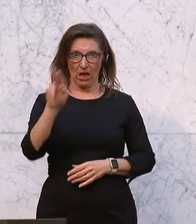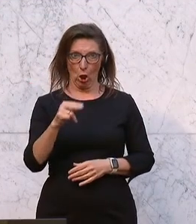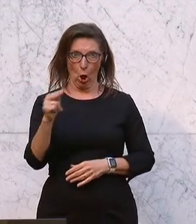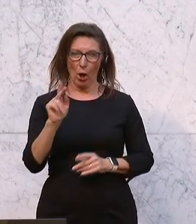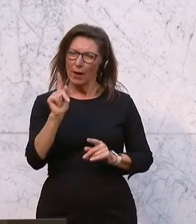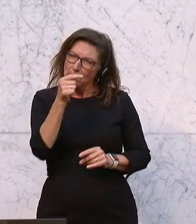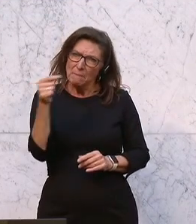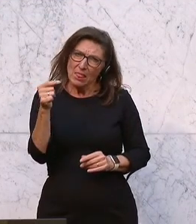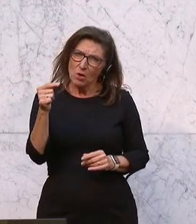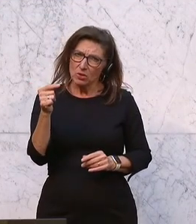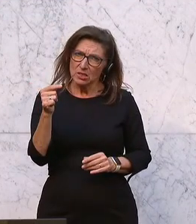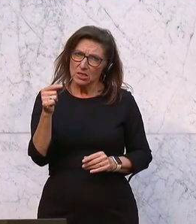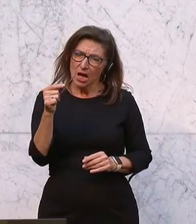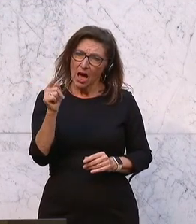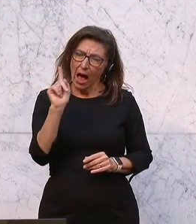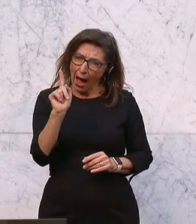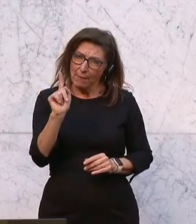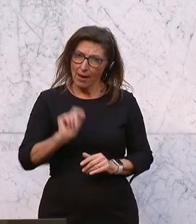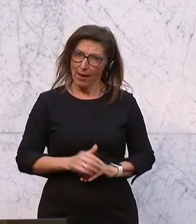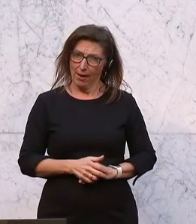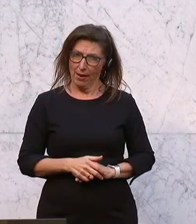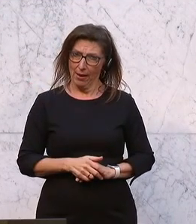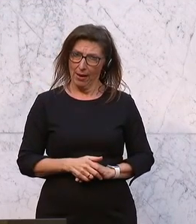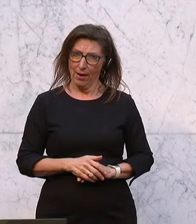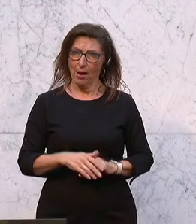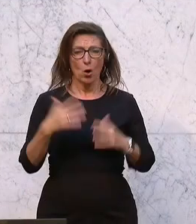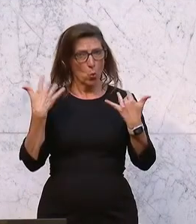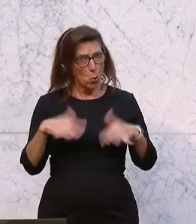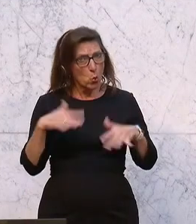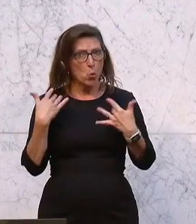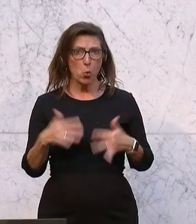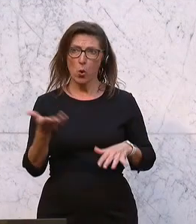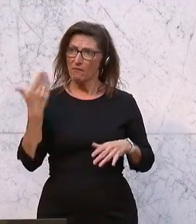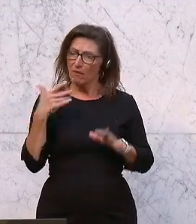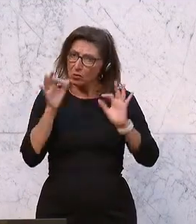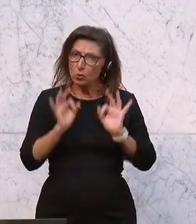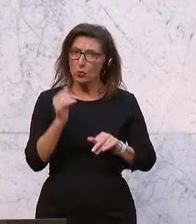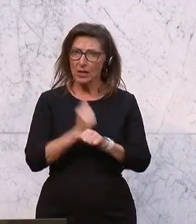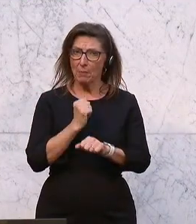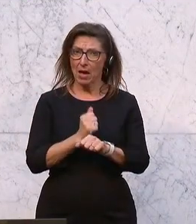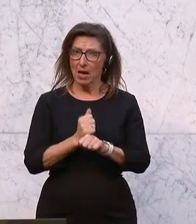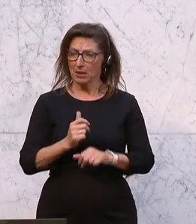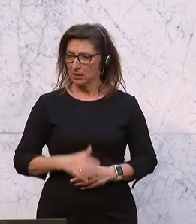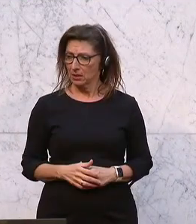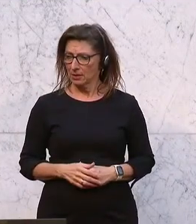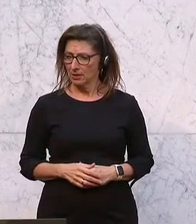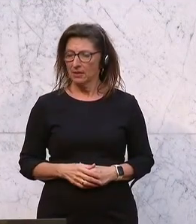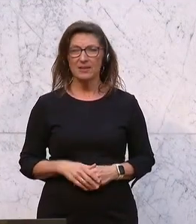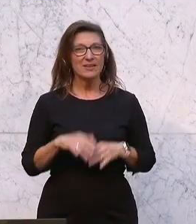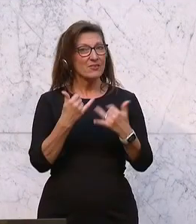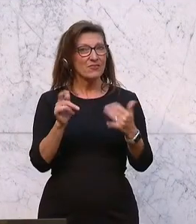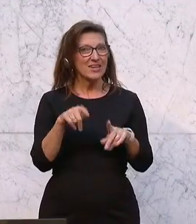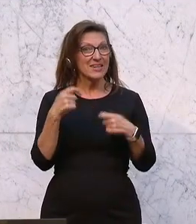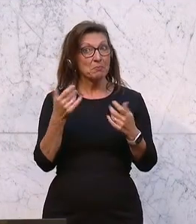immer noch ein Minus. Aber das heißt, dass es ordentlich aufgestellt war. Warum kommt es zu diesem weniger,